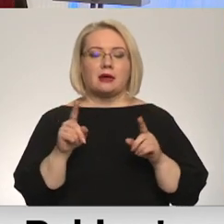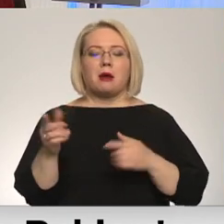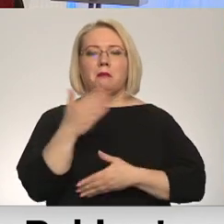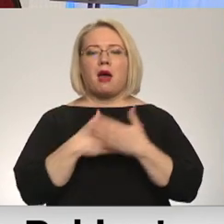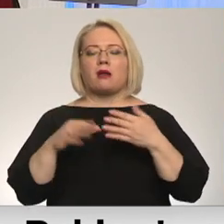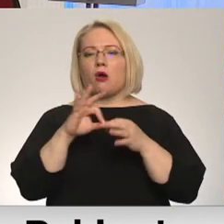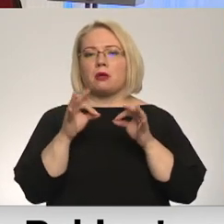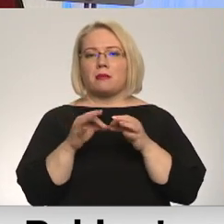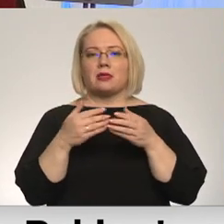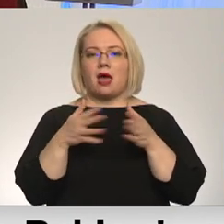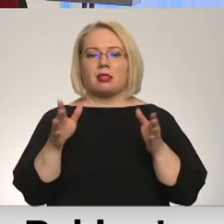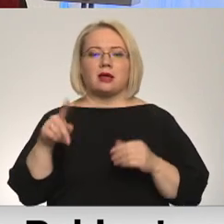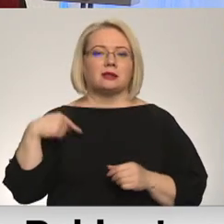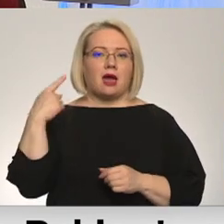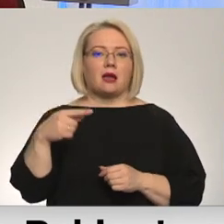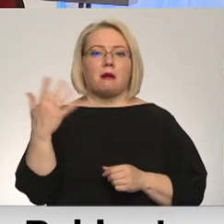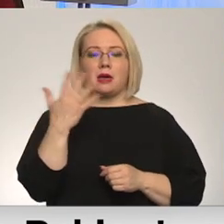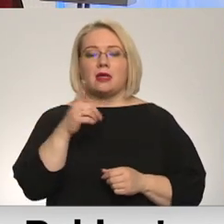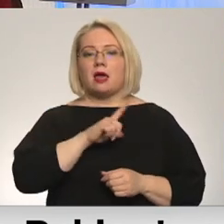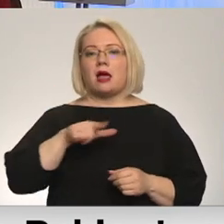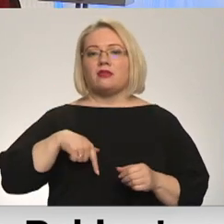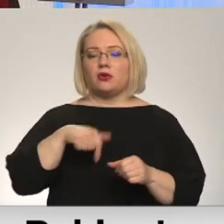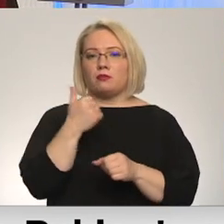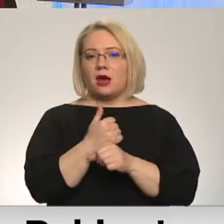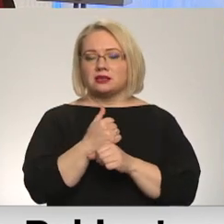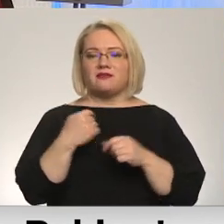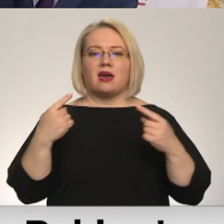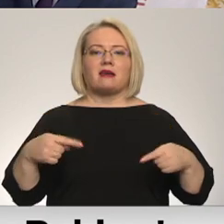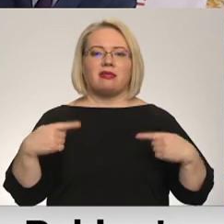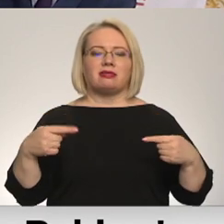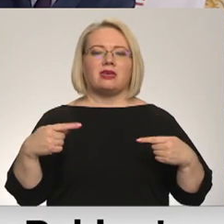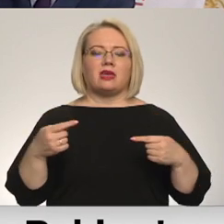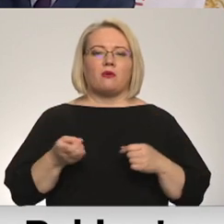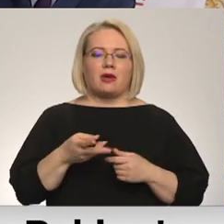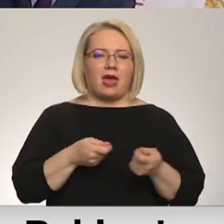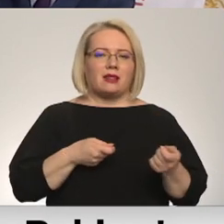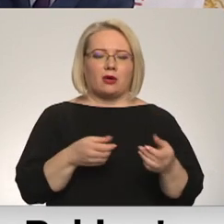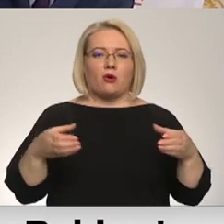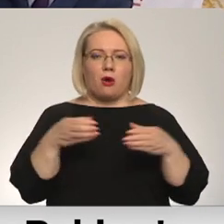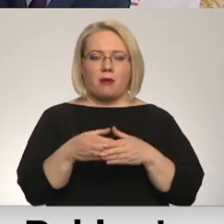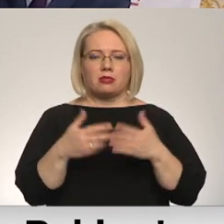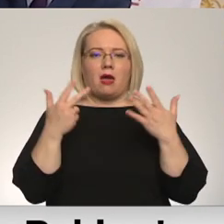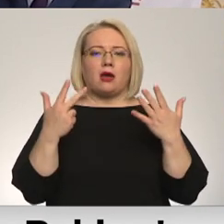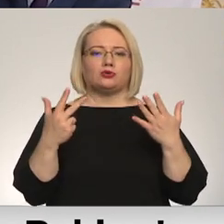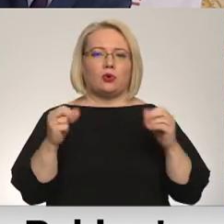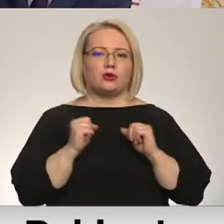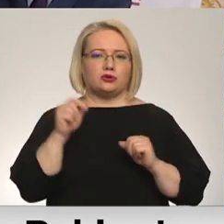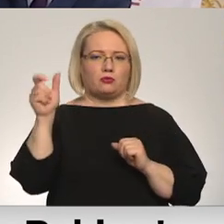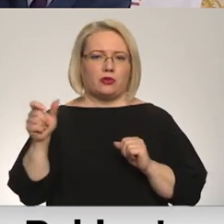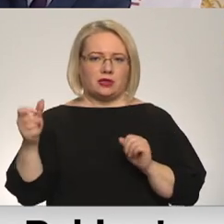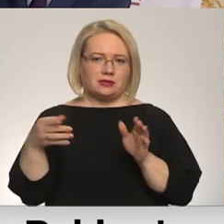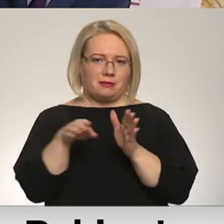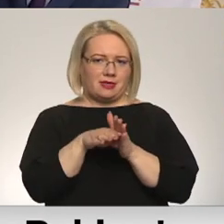spēles tiks atklāts jau nākam piekdien. Tajās Latvija pārstāvēs Ratiņkerliņa komanda astoņu sportistu sastāvā. Dāvids Frenepels, Ivor